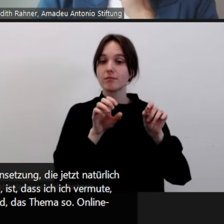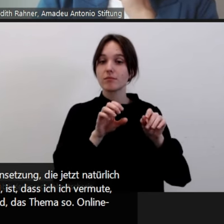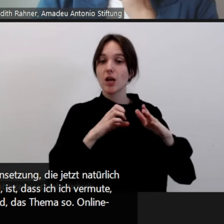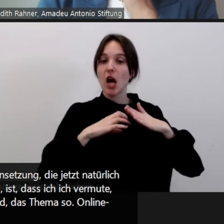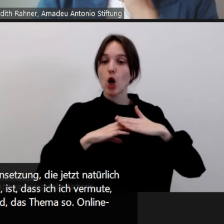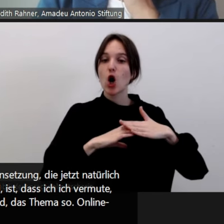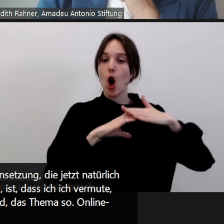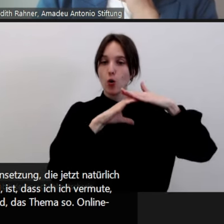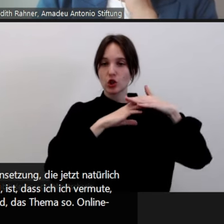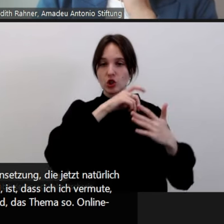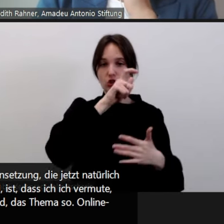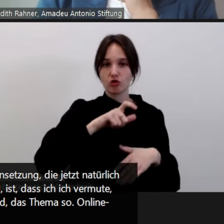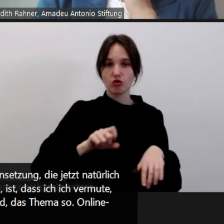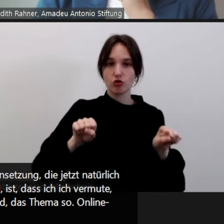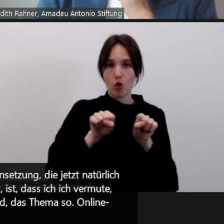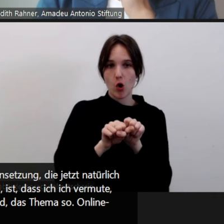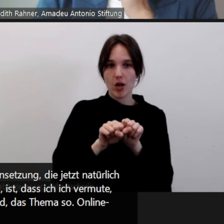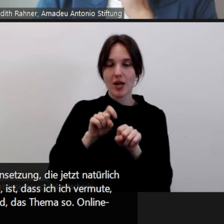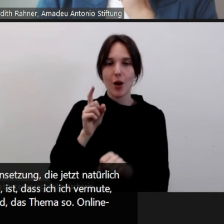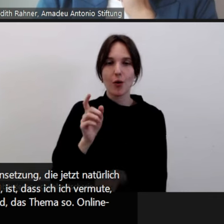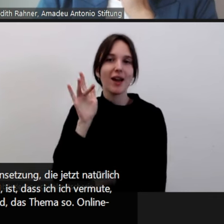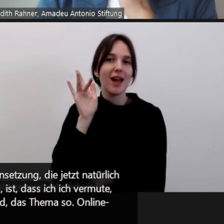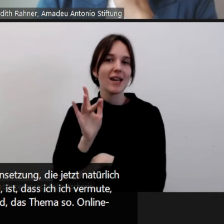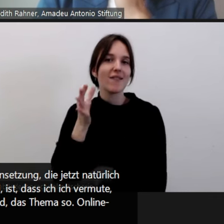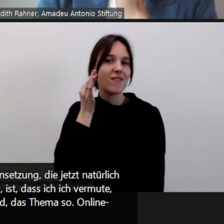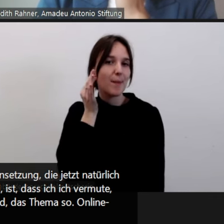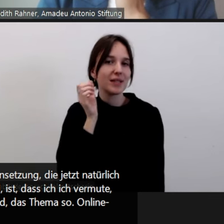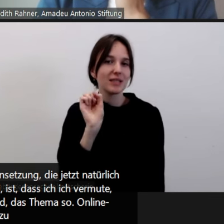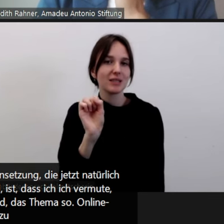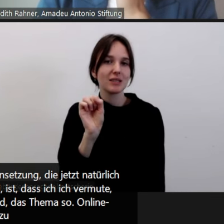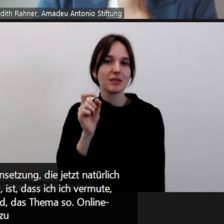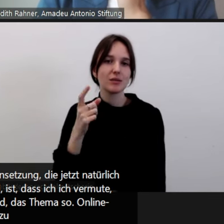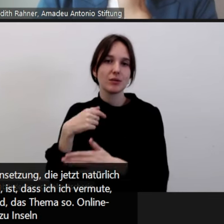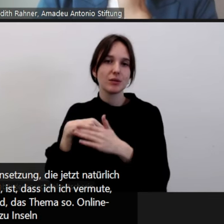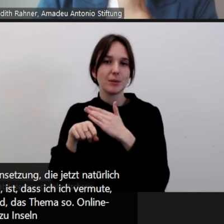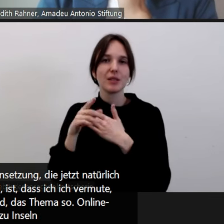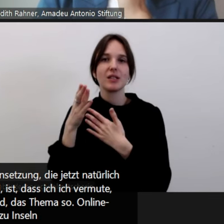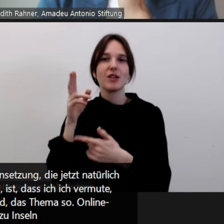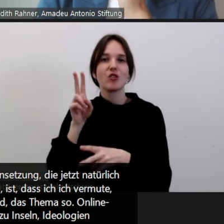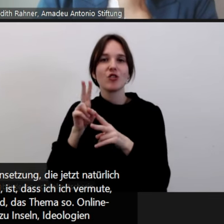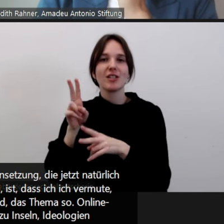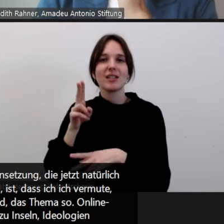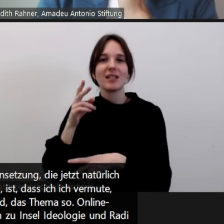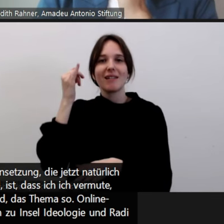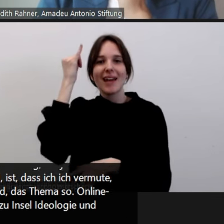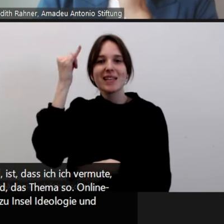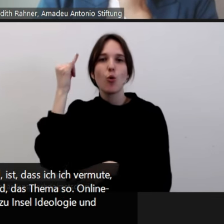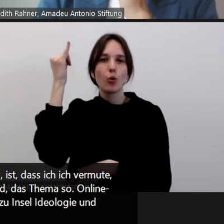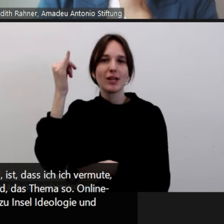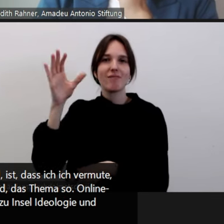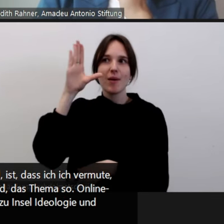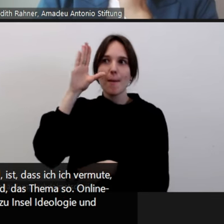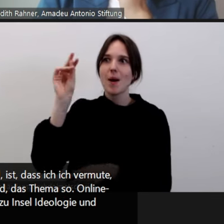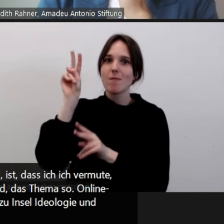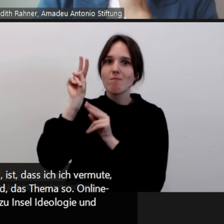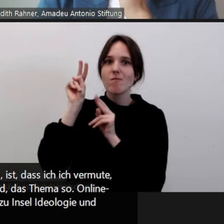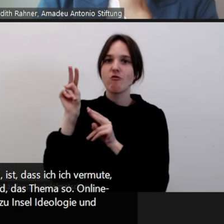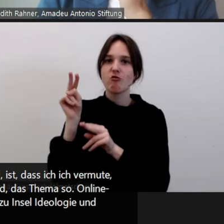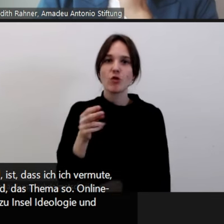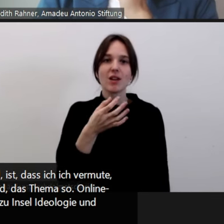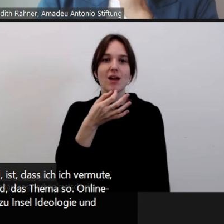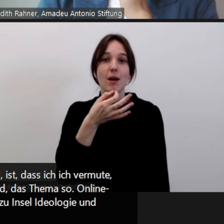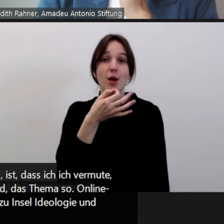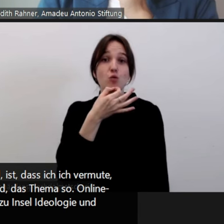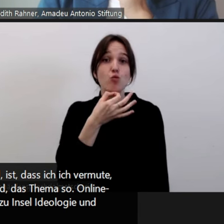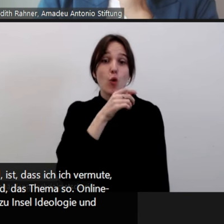quasi antifeministische bis hin zu Insel-Ideologie und Radikalisierung von jungen Menschen